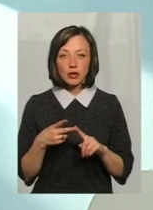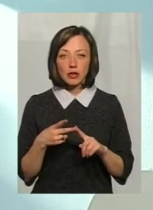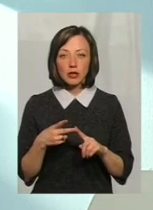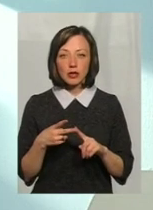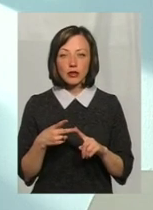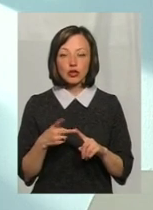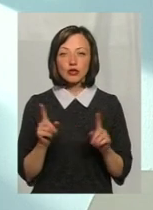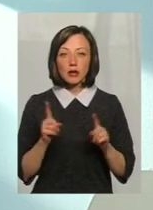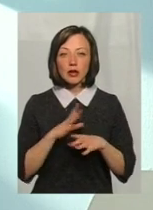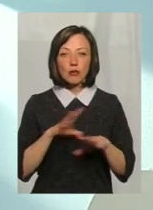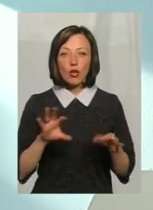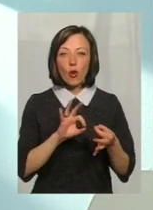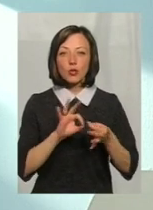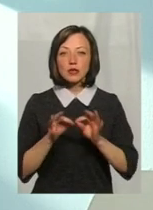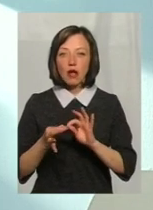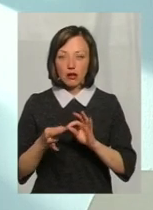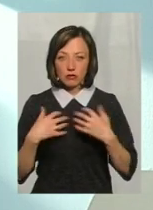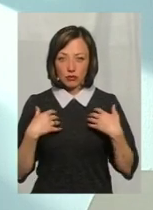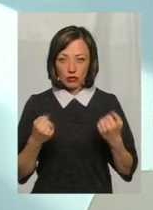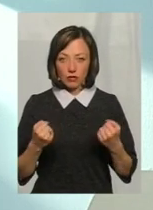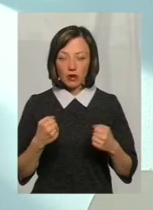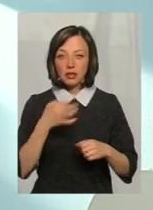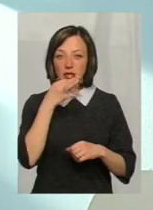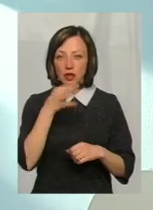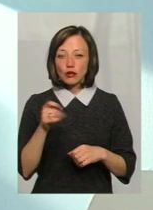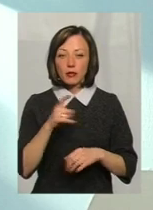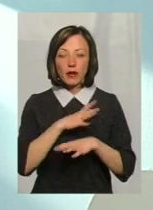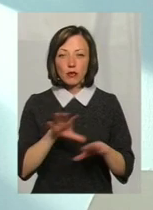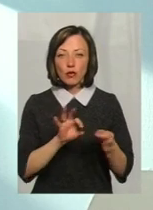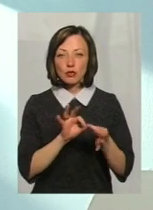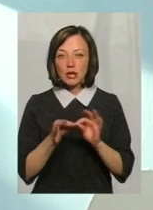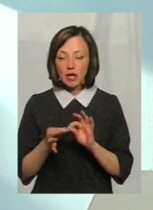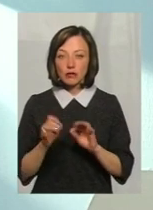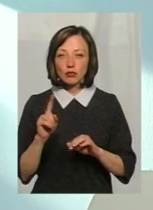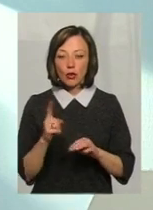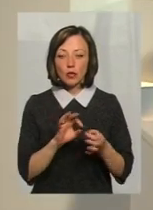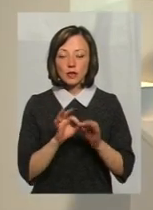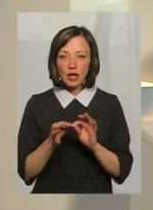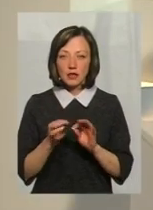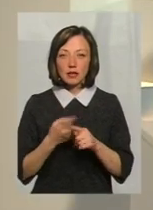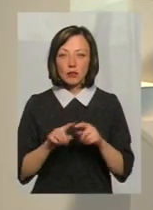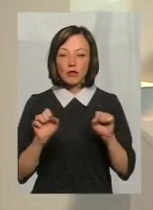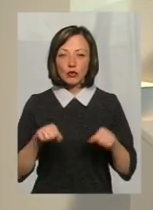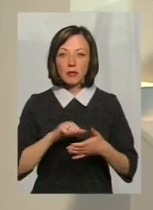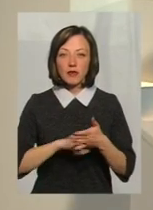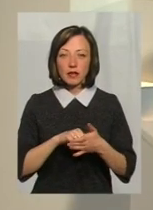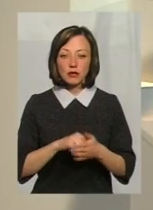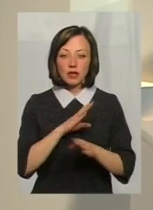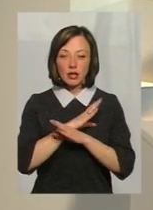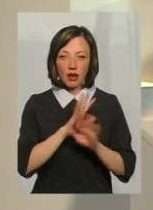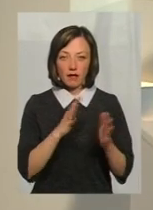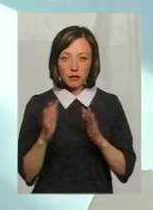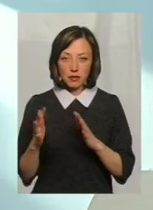щоб не було ускладнень. Я вже казав, для того, щоб не було ускладнень, тому що ускладнення можуть привести до літальних